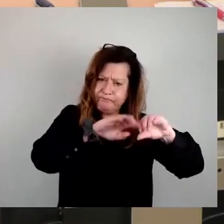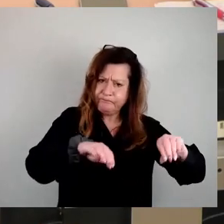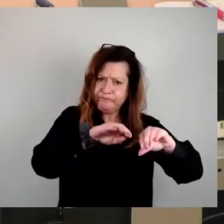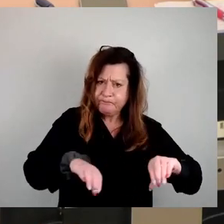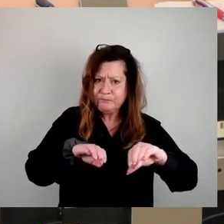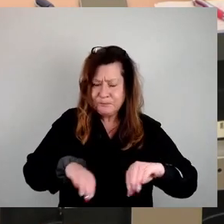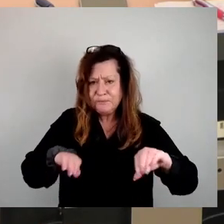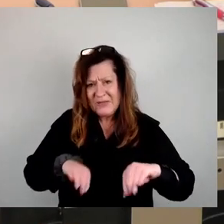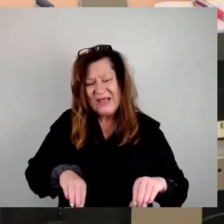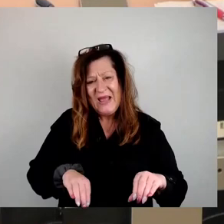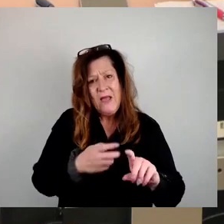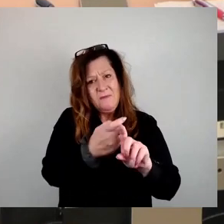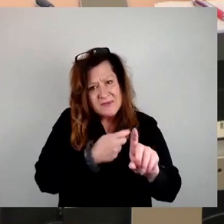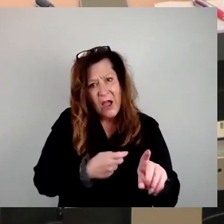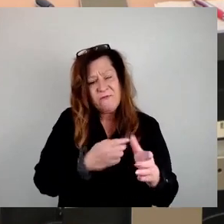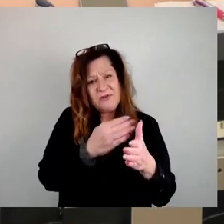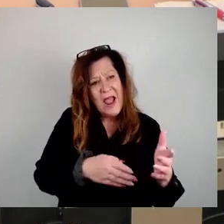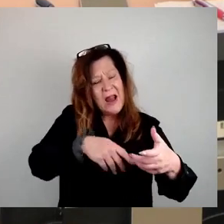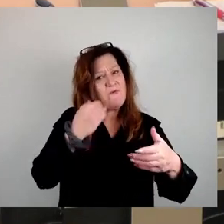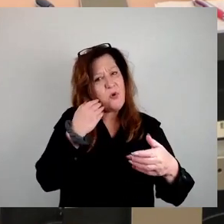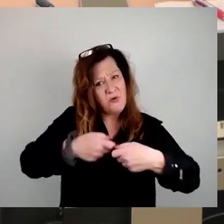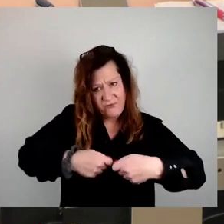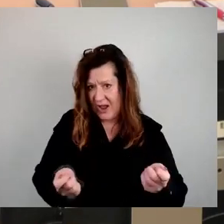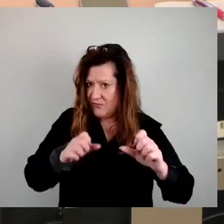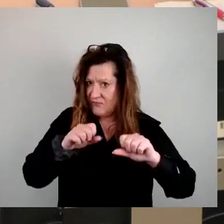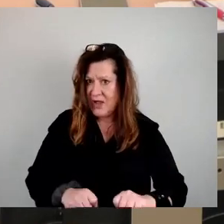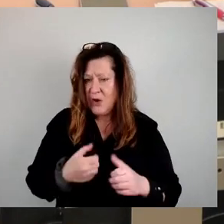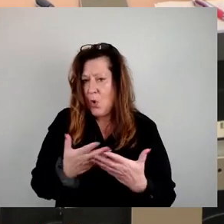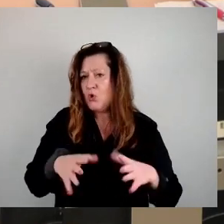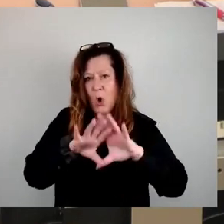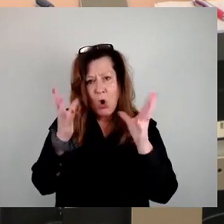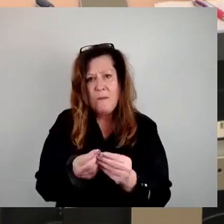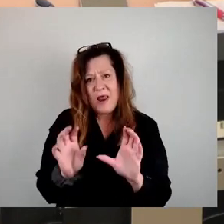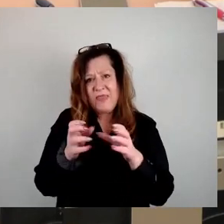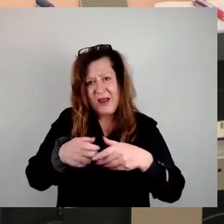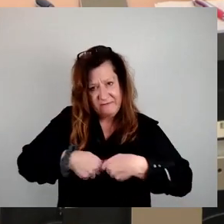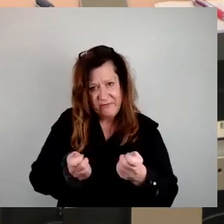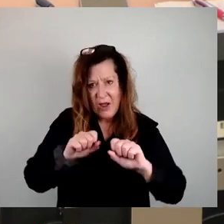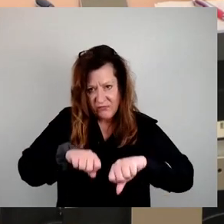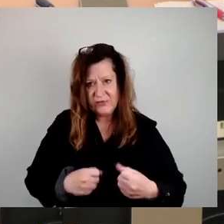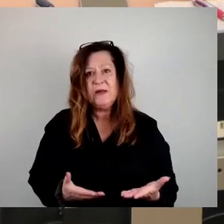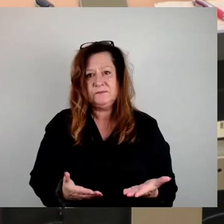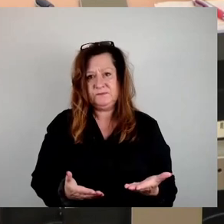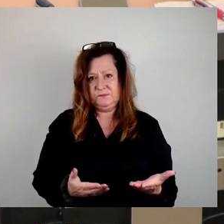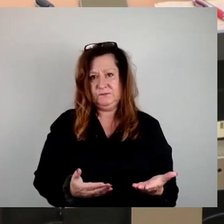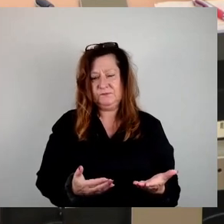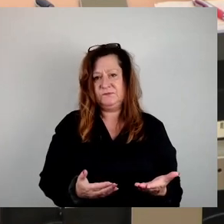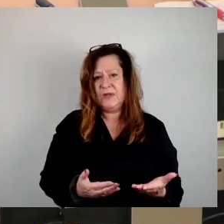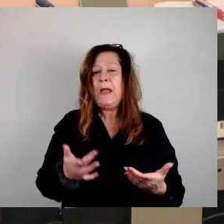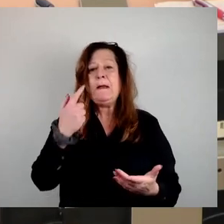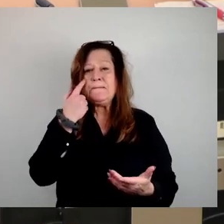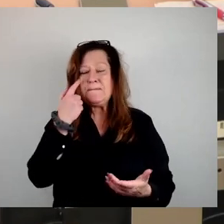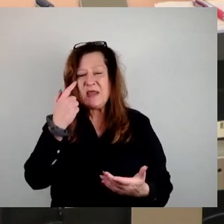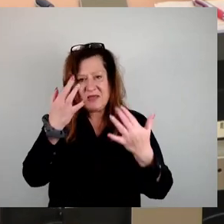der Wohnungen verkaufen kann, oder der kompletten Einheiten, und einen Teil dessen behält. Wir haben die Mindestzahl 25